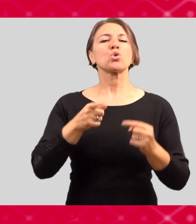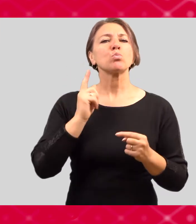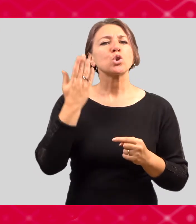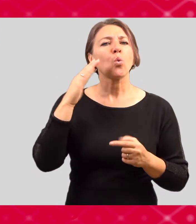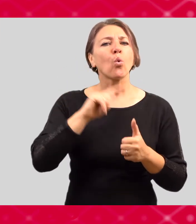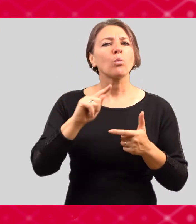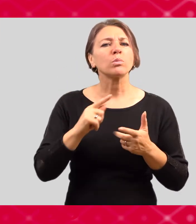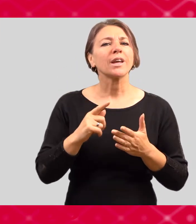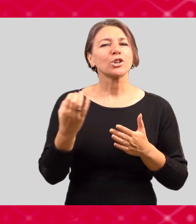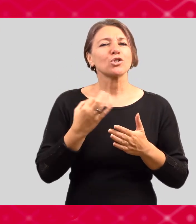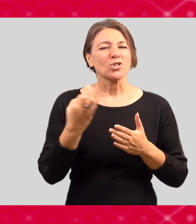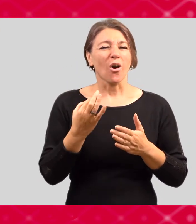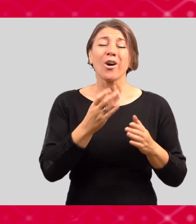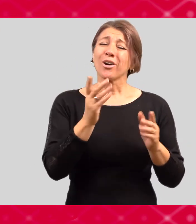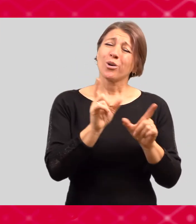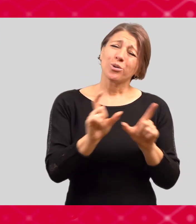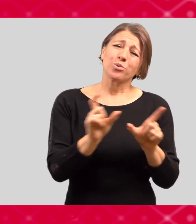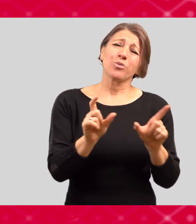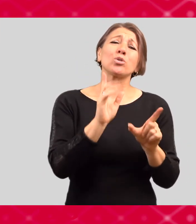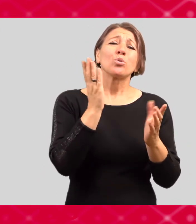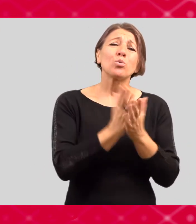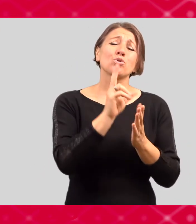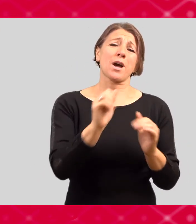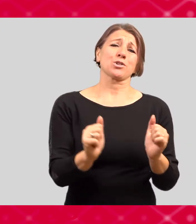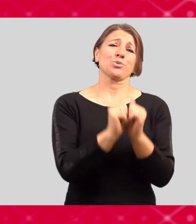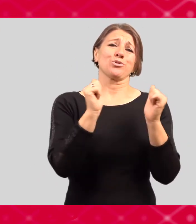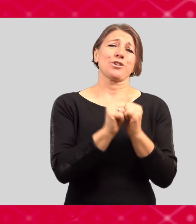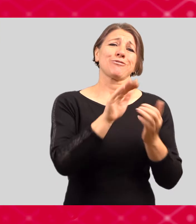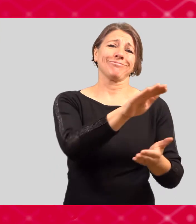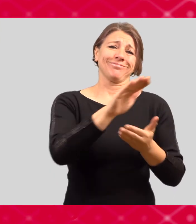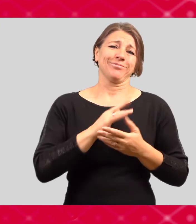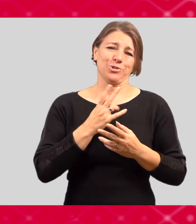zkoušku. Prostě studentská výpomoc.